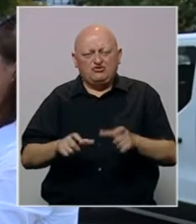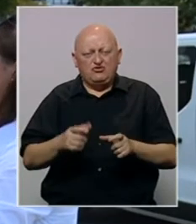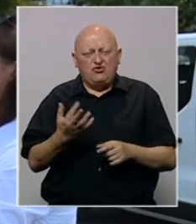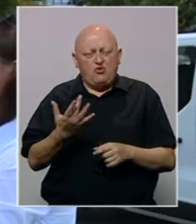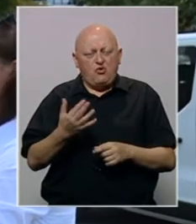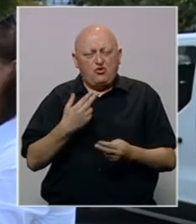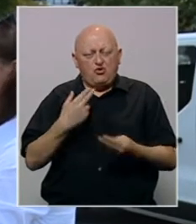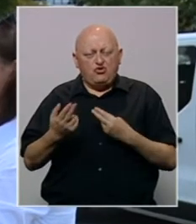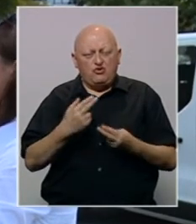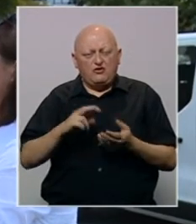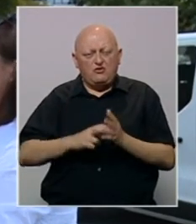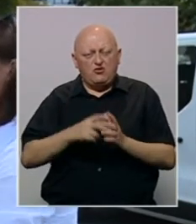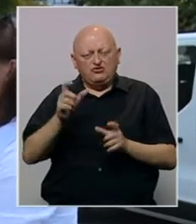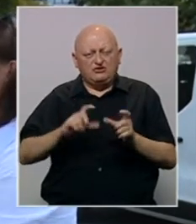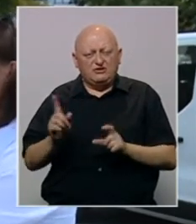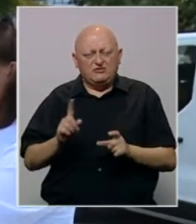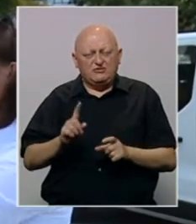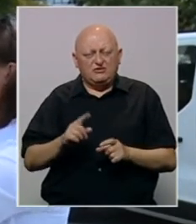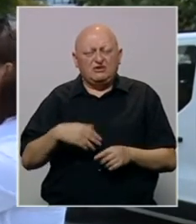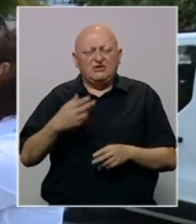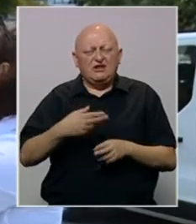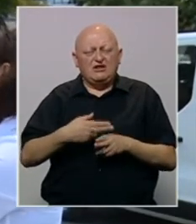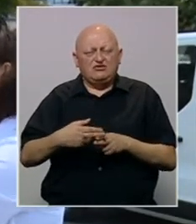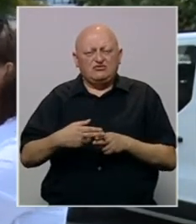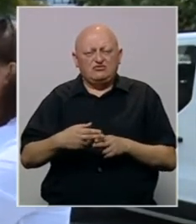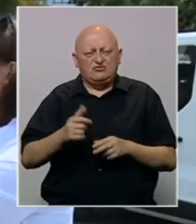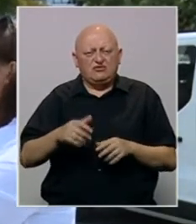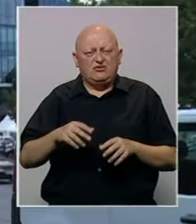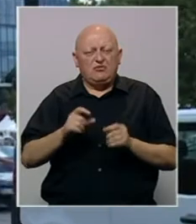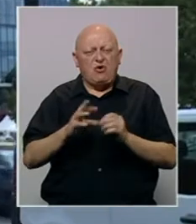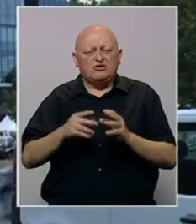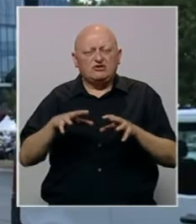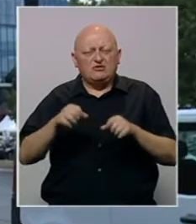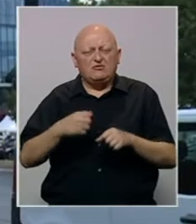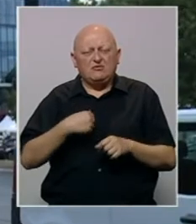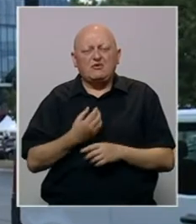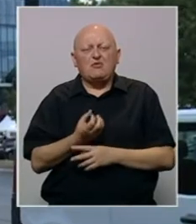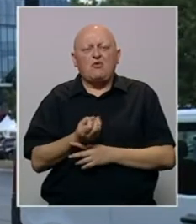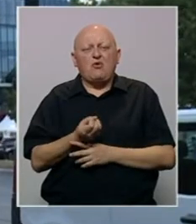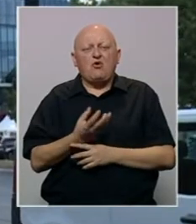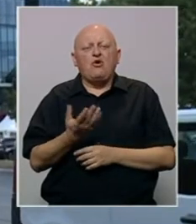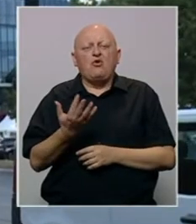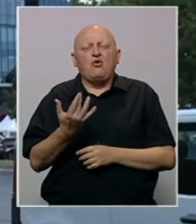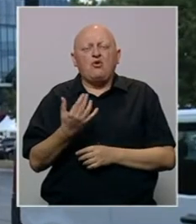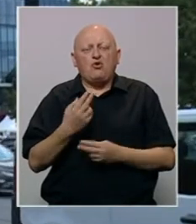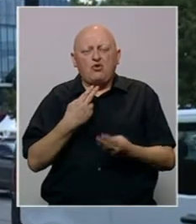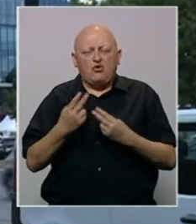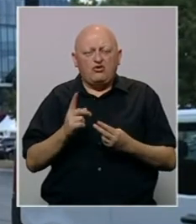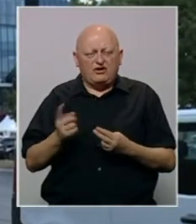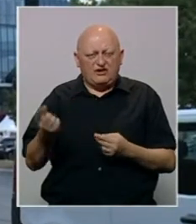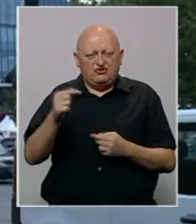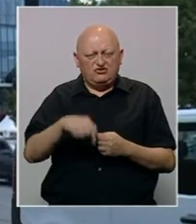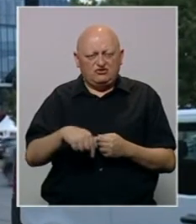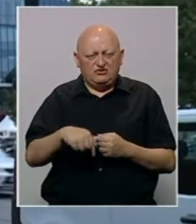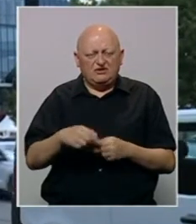Ukoliko dogovora političara ne bude, da li je rješenje u bonskim ovlastima? Prema mojim informacijama, ukoliko do dogovora ne dođe,